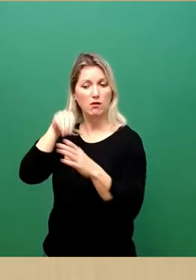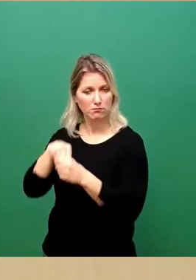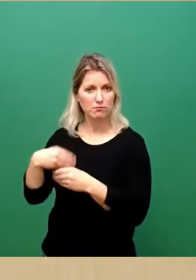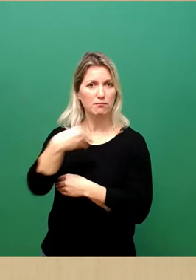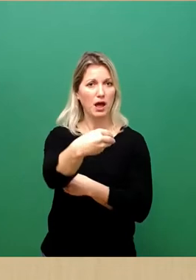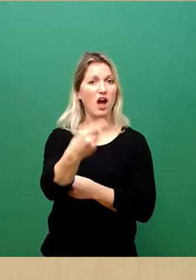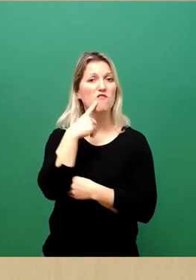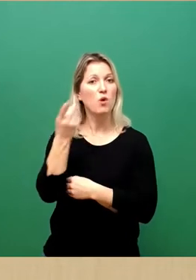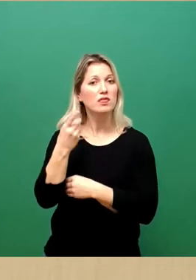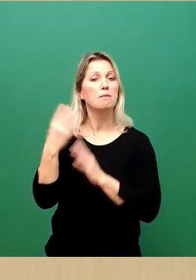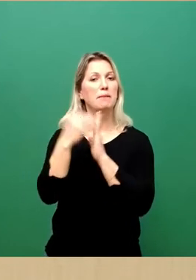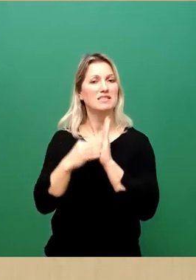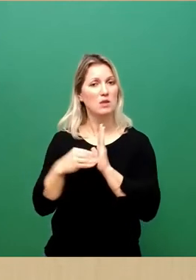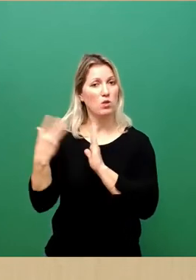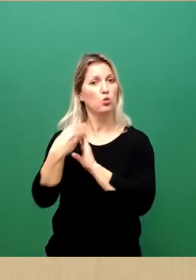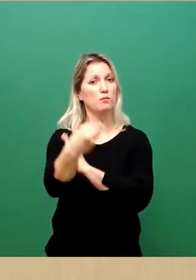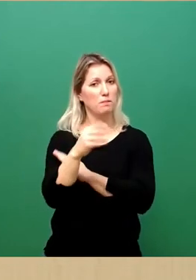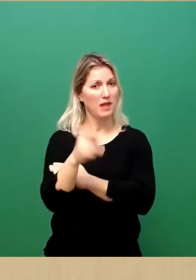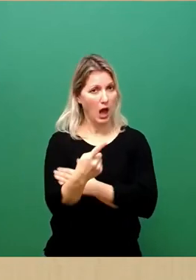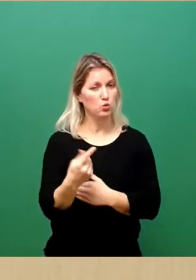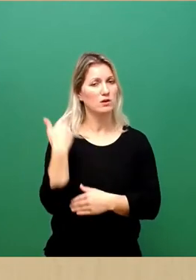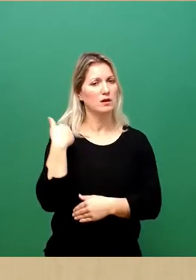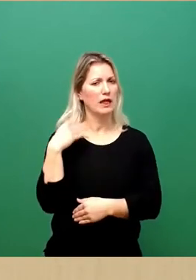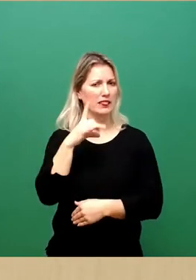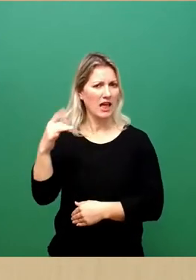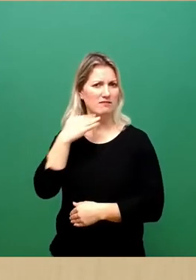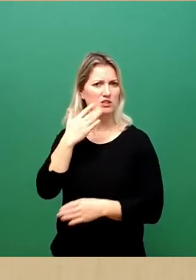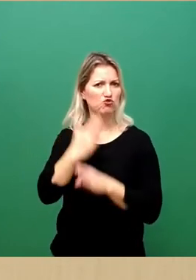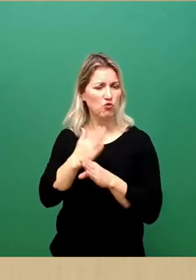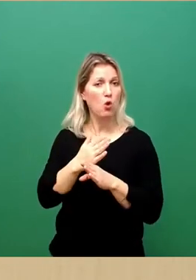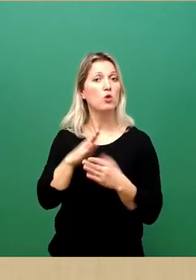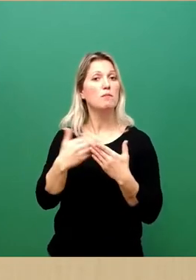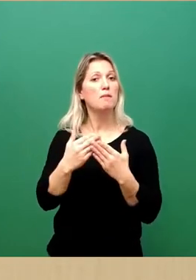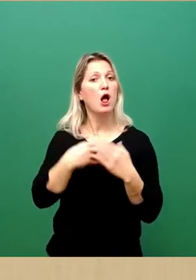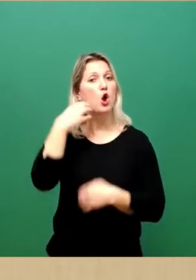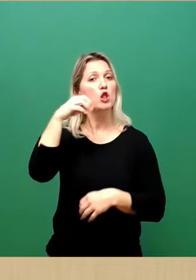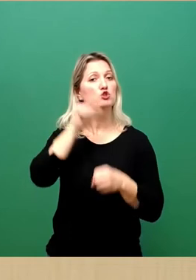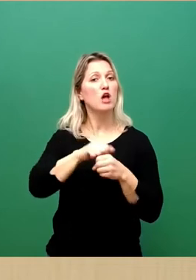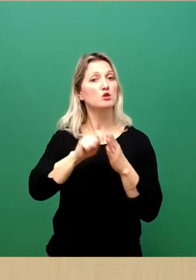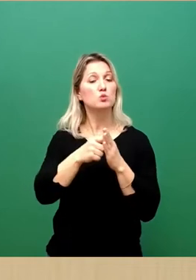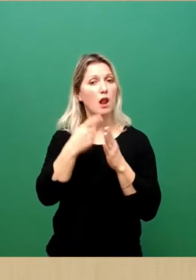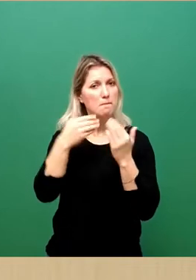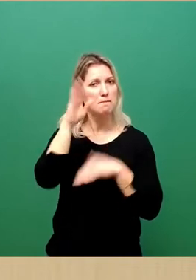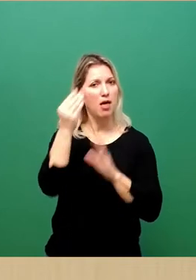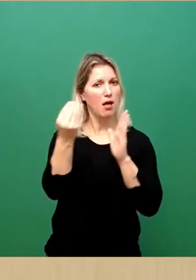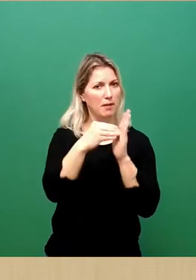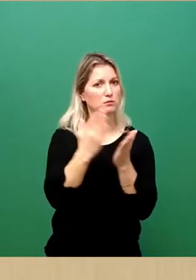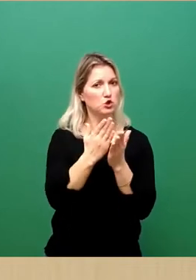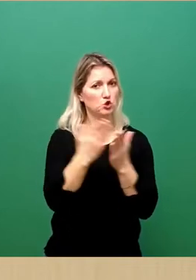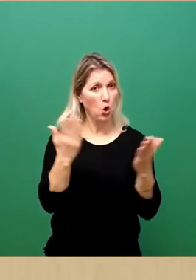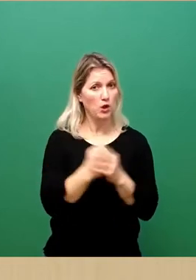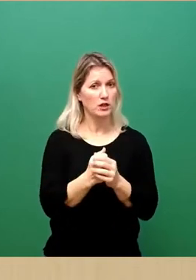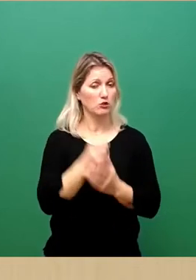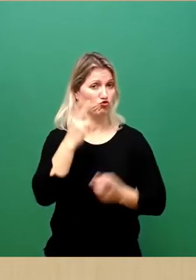es bereits dargestellt, darunter auch die Aufnahme über den Königsteineschlüssel hinaus. Ich bin traurig, dass es für diese Entscheidung erst einen Krieg